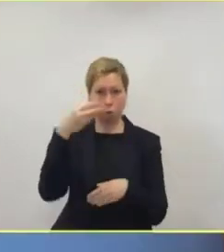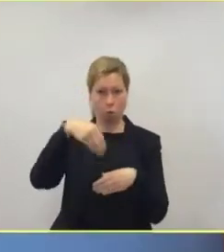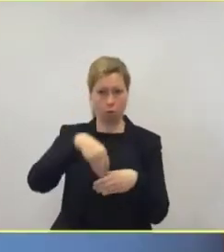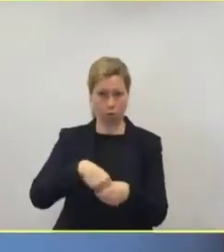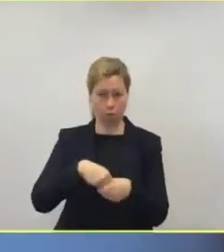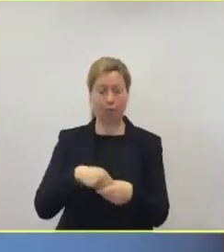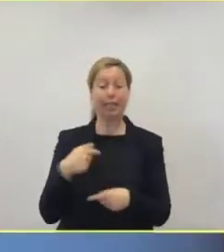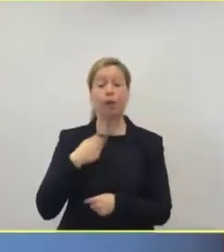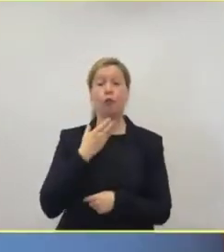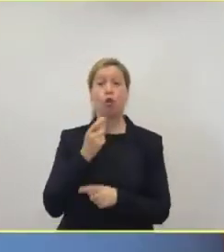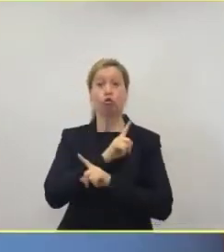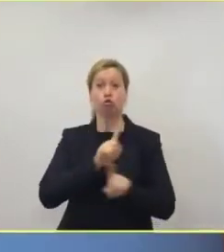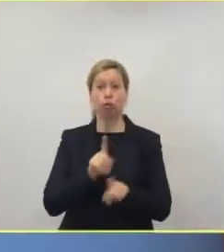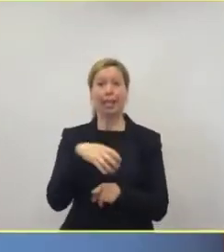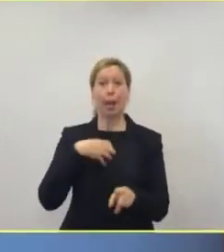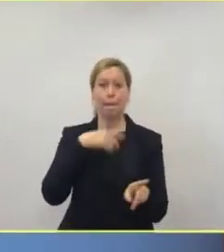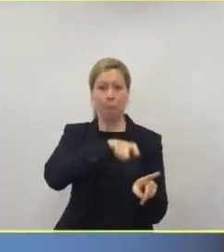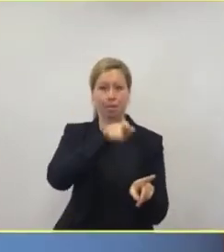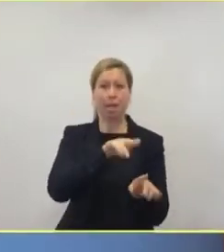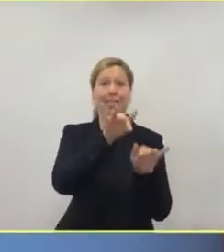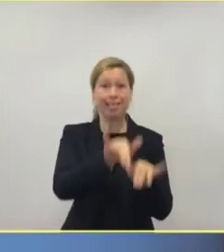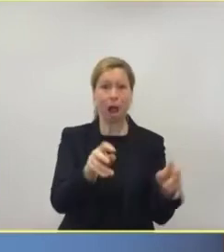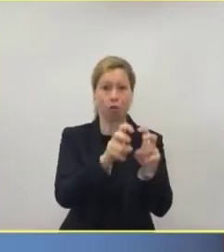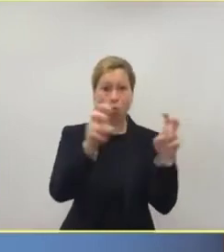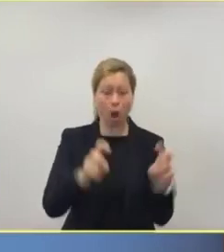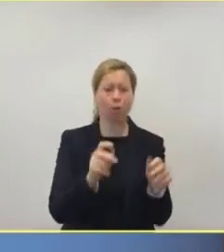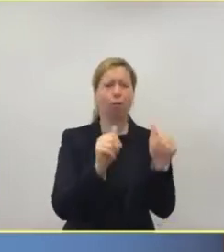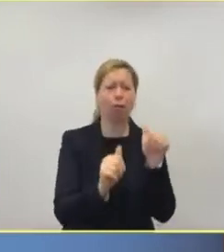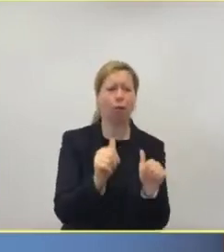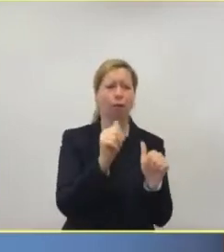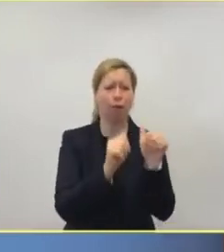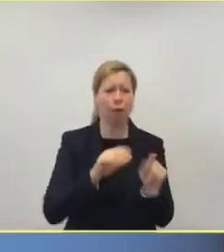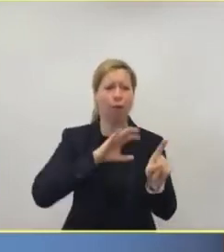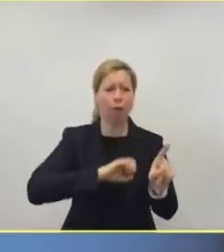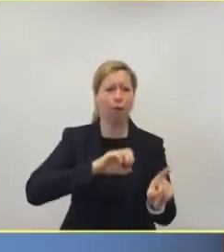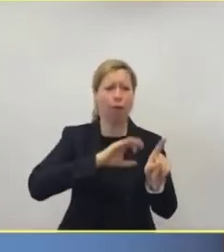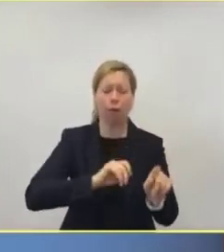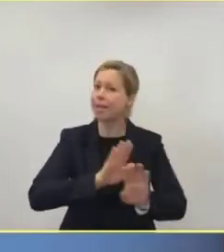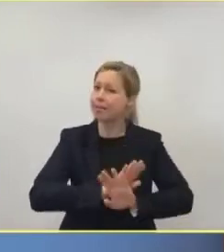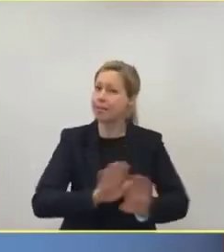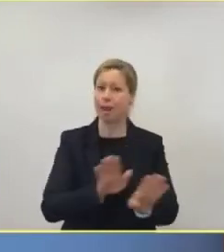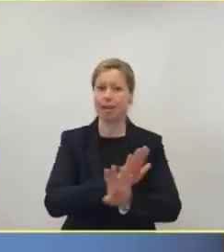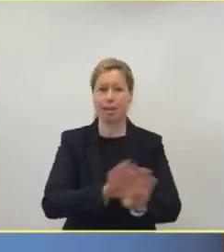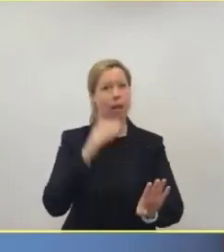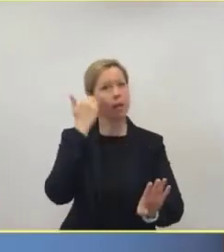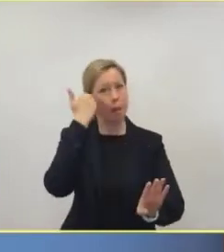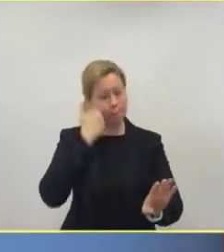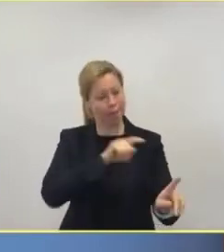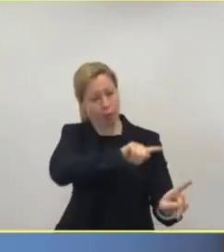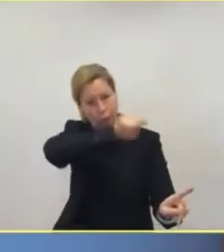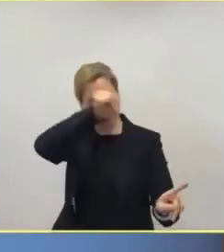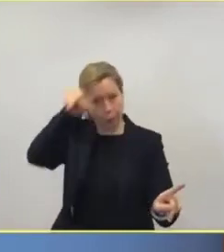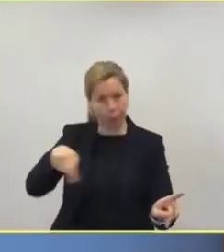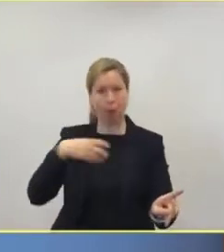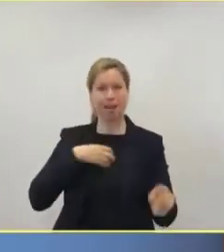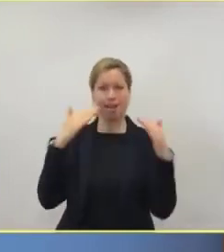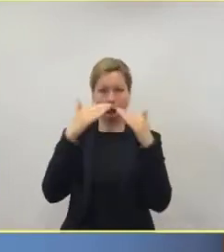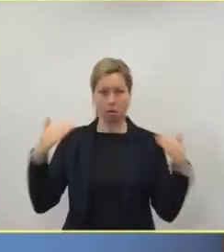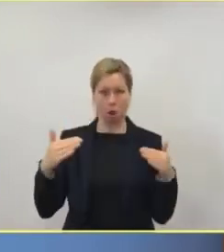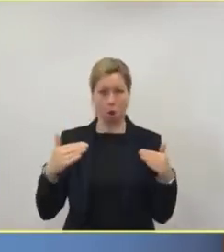Situation aussitzen, bis die zweite Welle vorbei ist. Nein, wir sind in den Krankenhäusern, in den Kliniken auch für die Patienten offen.